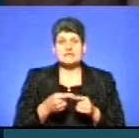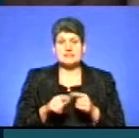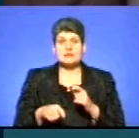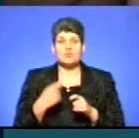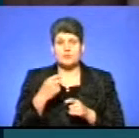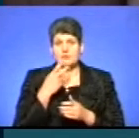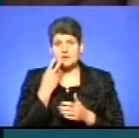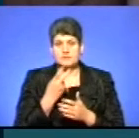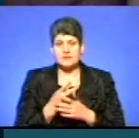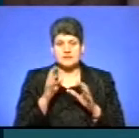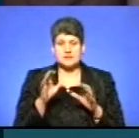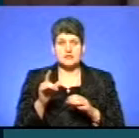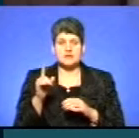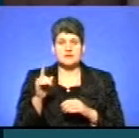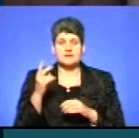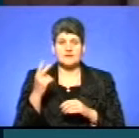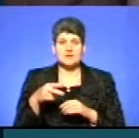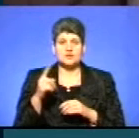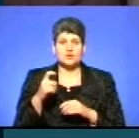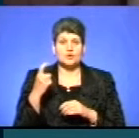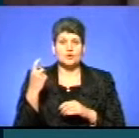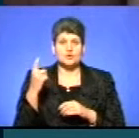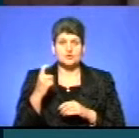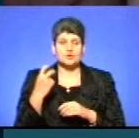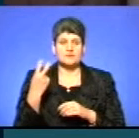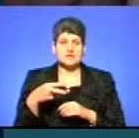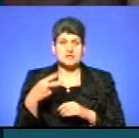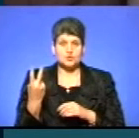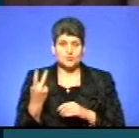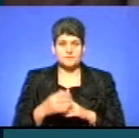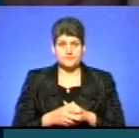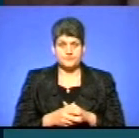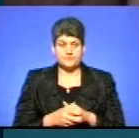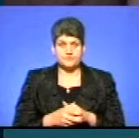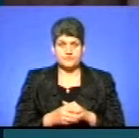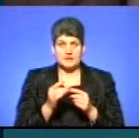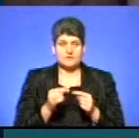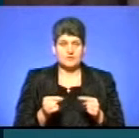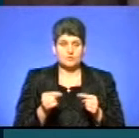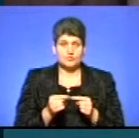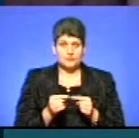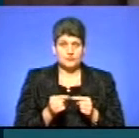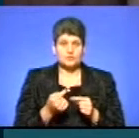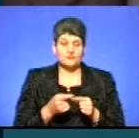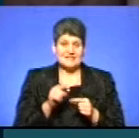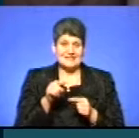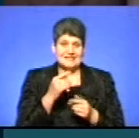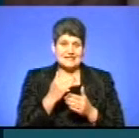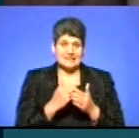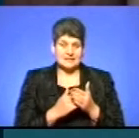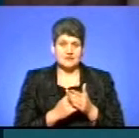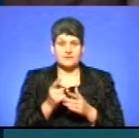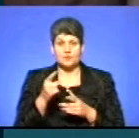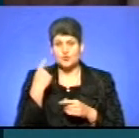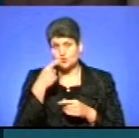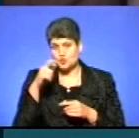передбачена у статті 122 Кодексу України про згадані правопорушення. Відповідно до згаданої статті, особа на цей